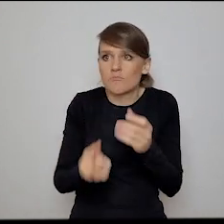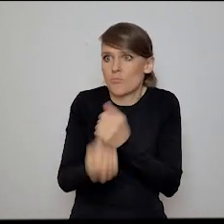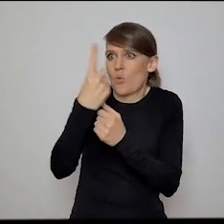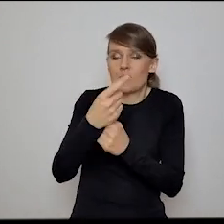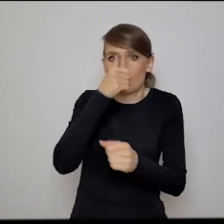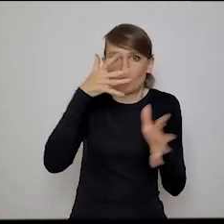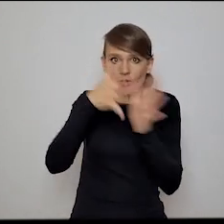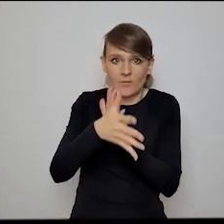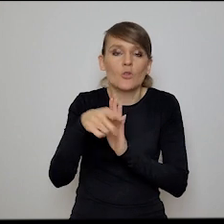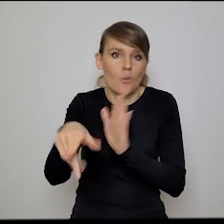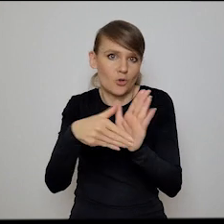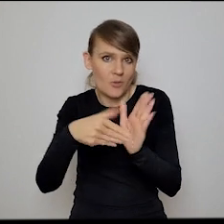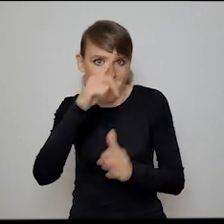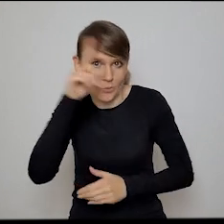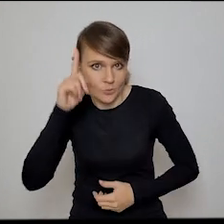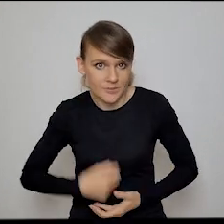I do tego drugiego potrzeba ludzi, nie?